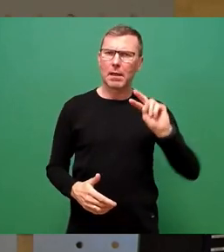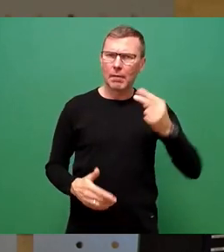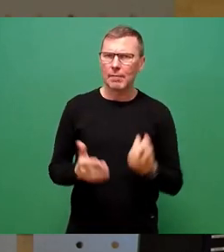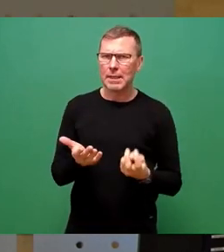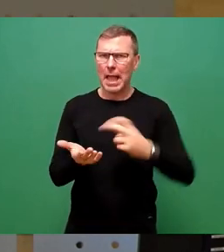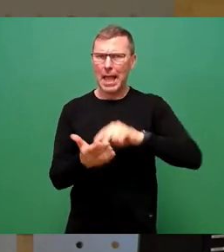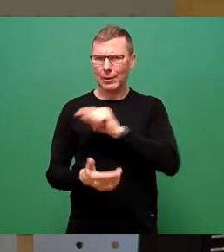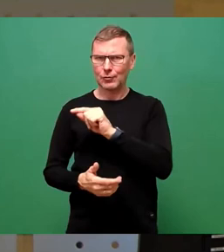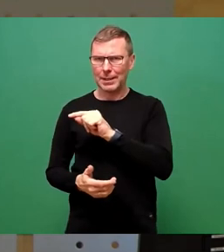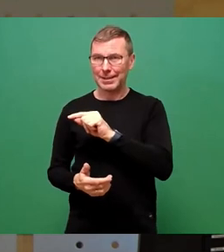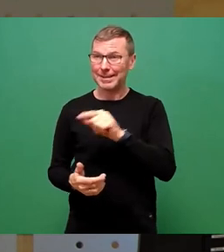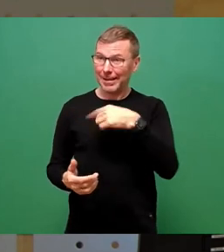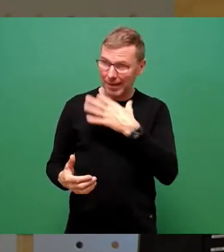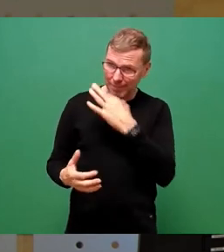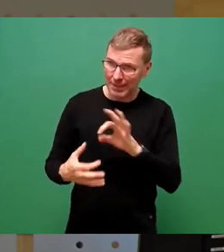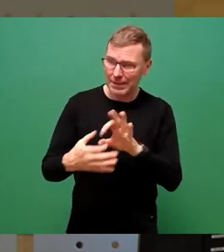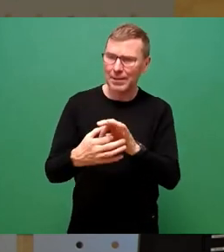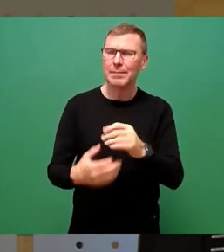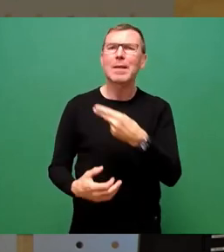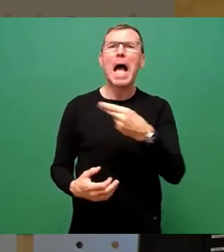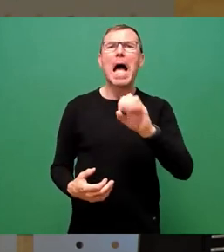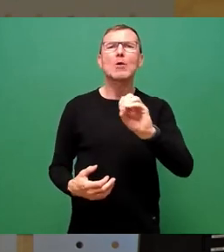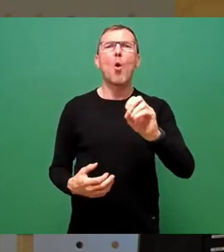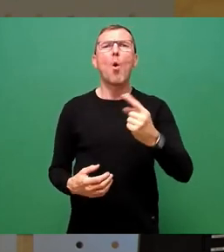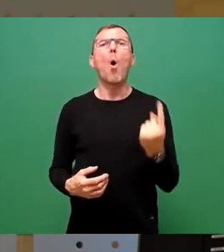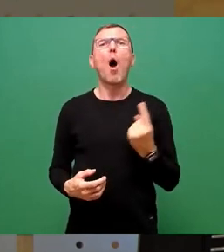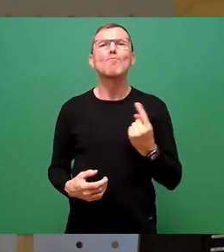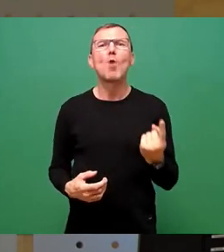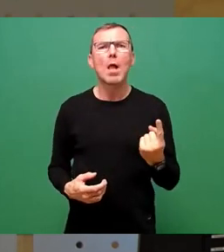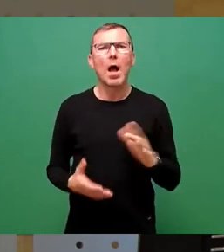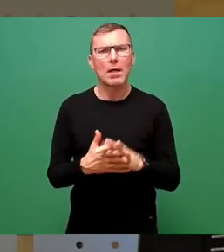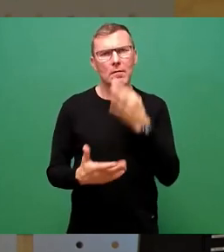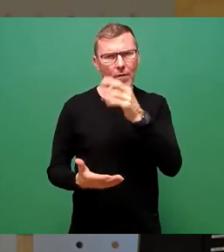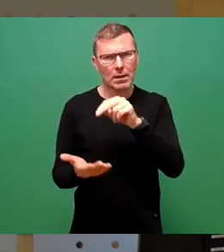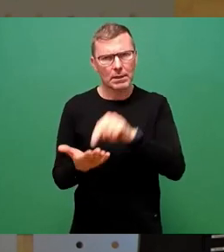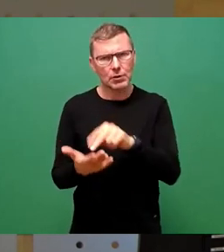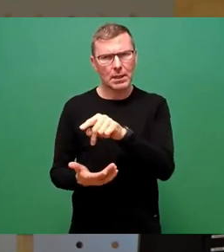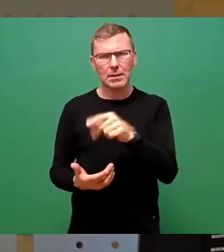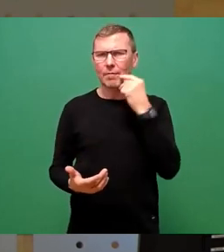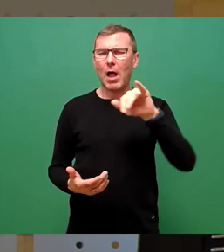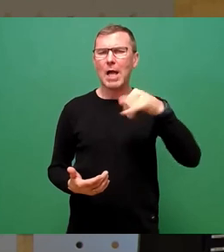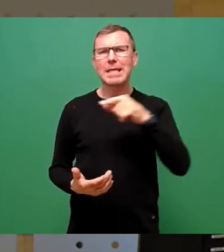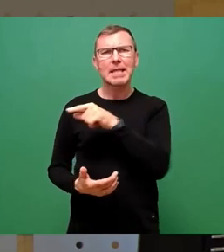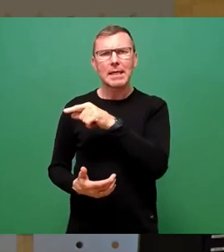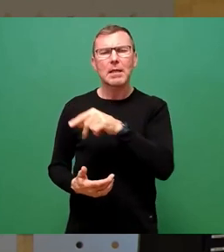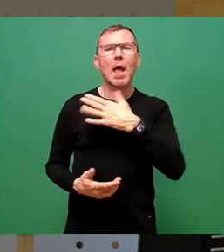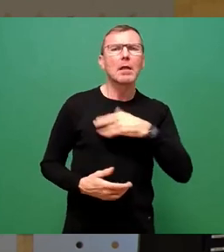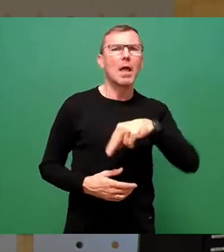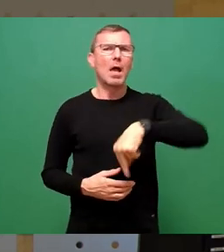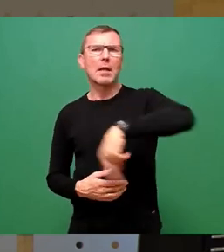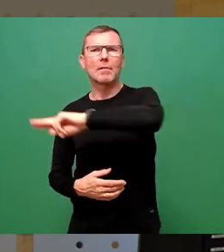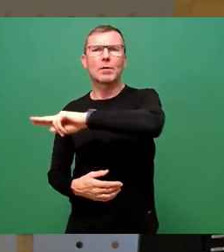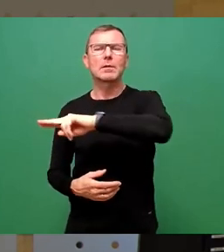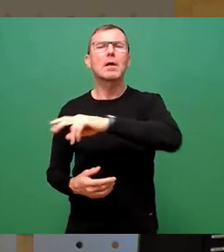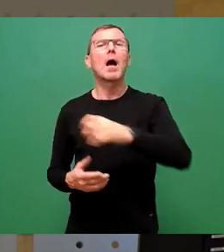Dazu möchte ich sagen, der Heiko Müller hatte freundlicherweise eine Anfrage gestellt und die Frau Jenigen hat ihm geantwortet, dass sich der Anteil der